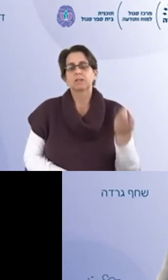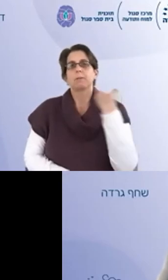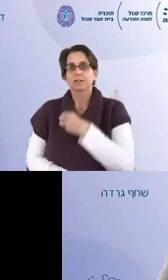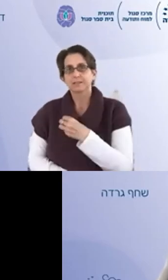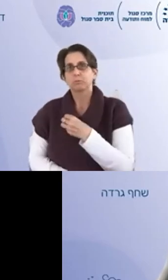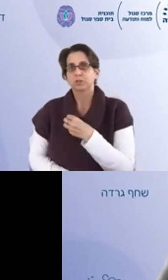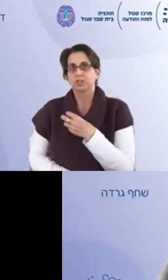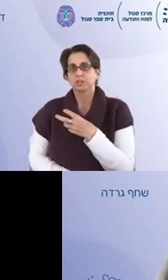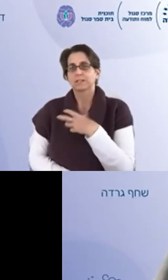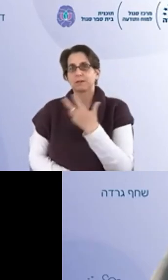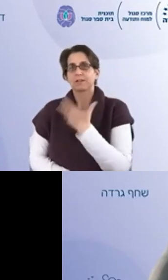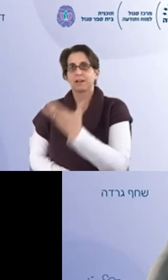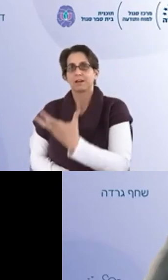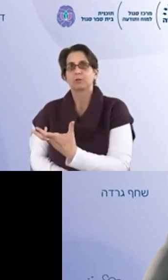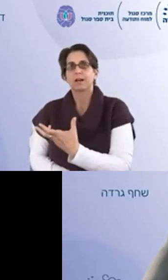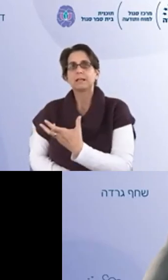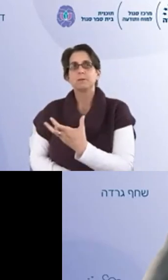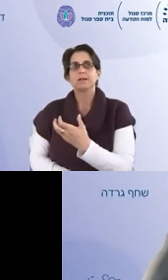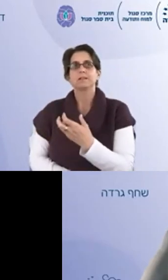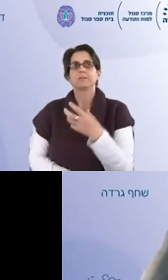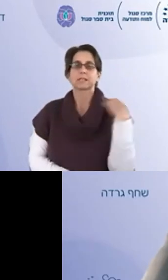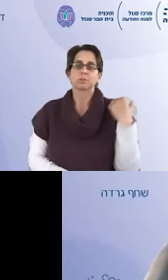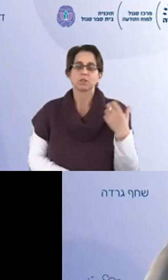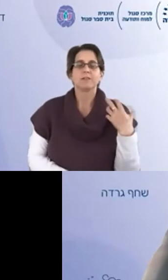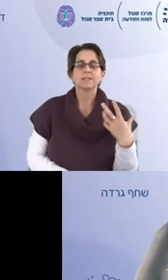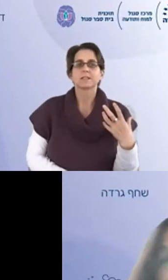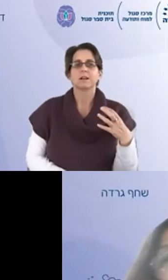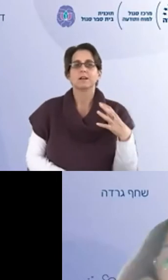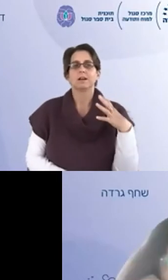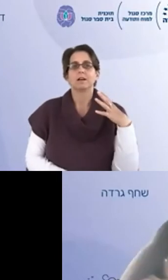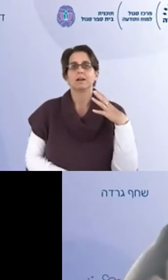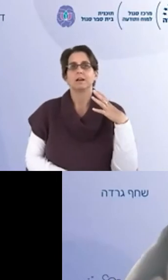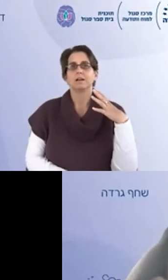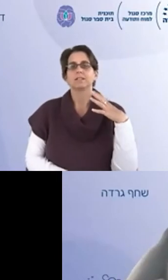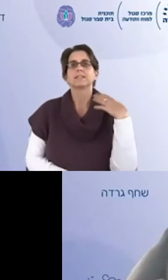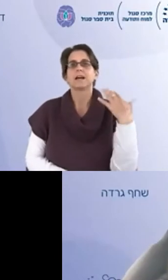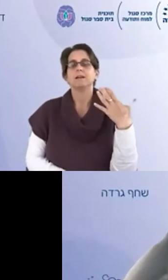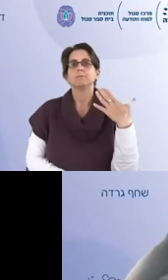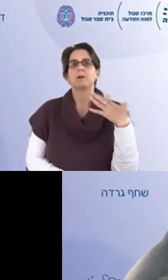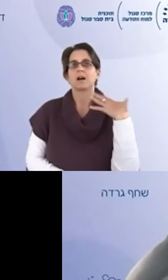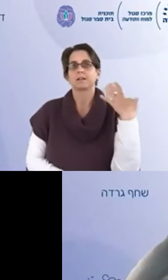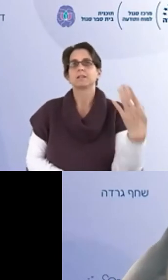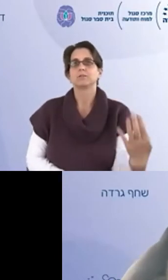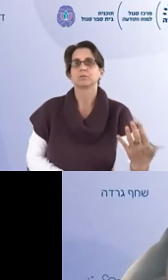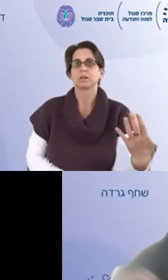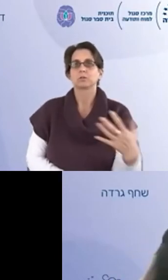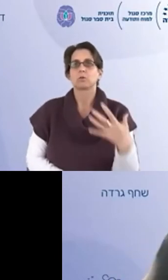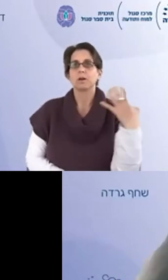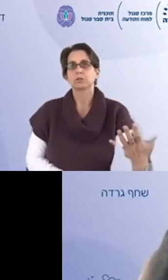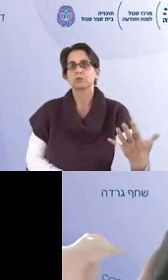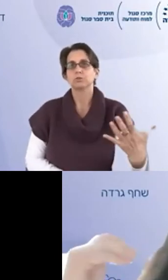שמתחברת לציפור השני שספרת על אותה אימא וזה גם השנה הזכירה היציאה מהראקטיביות